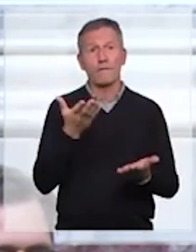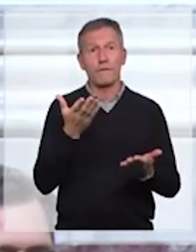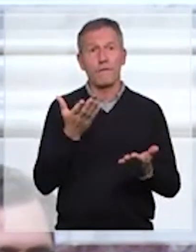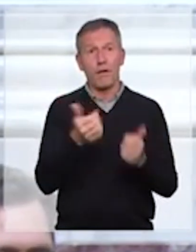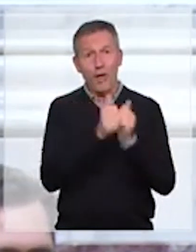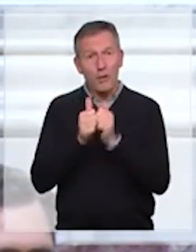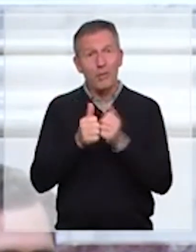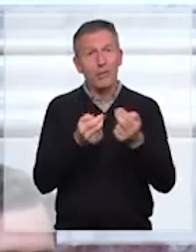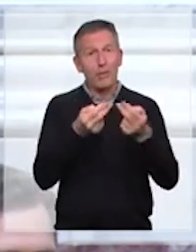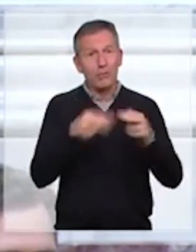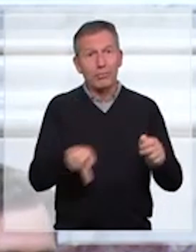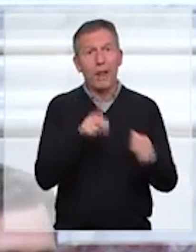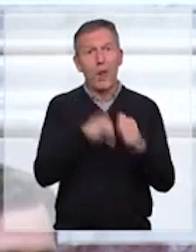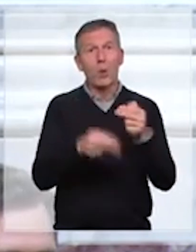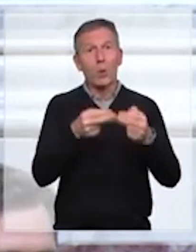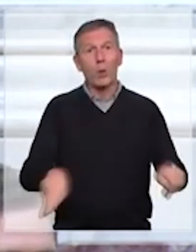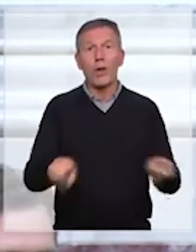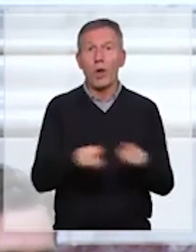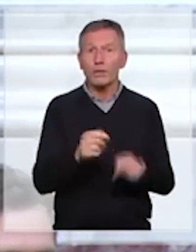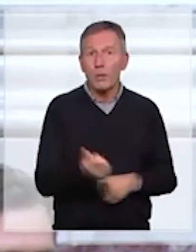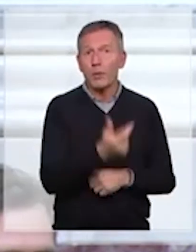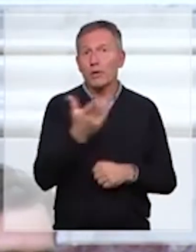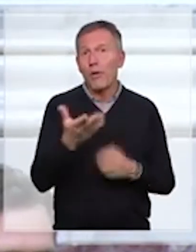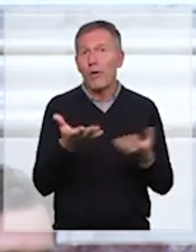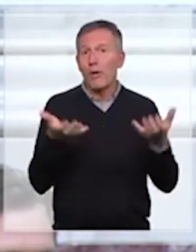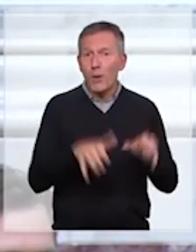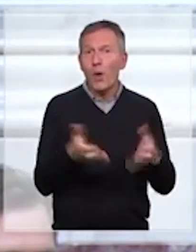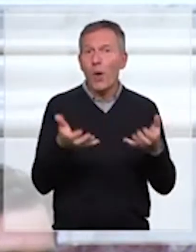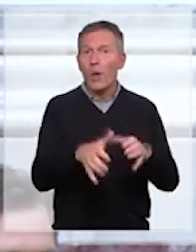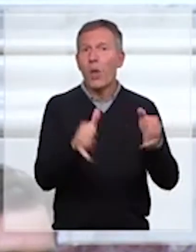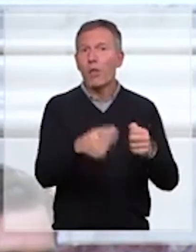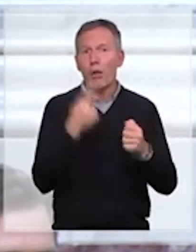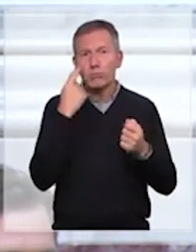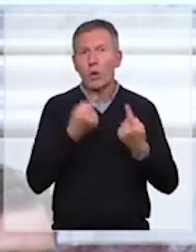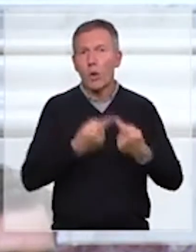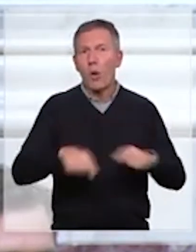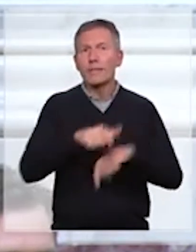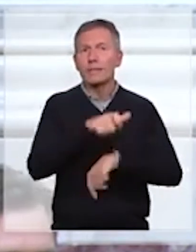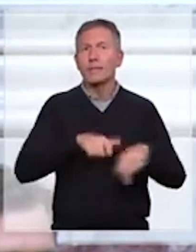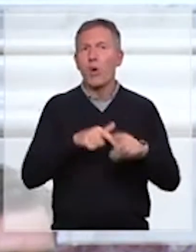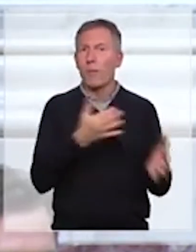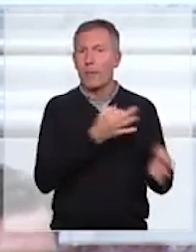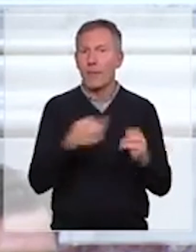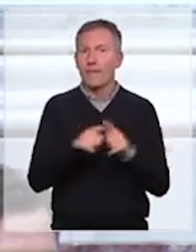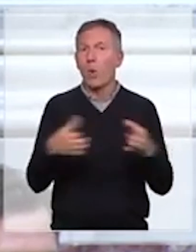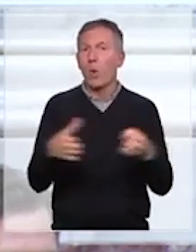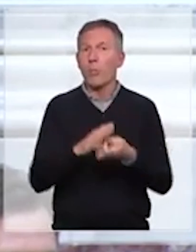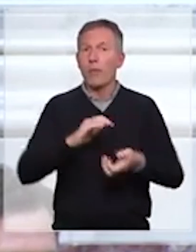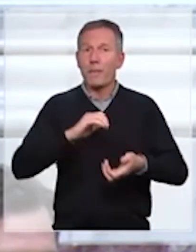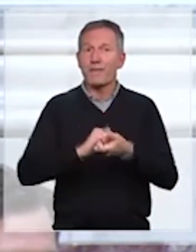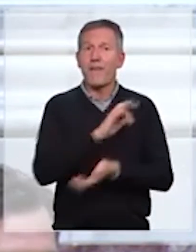'inaugurer ensemble, puis plusieurs réunions associant nos commissions permanentes et le groupe d'amitié France-Ukraine